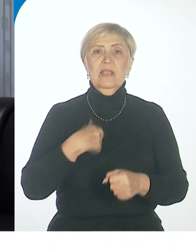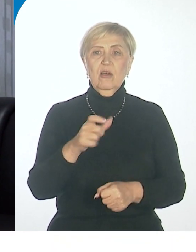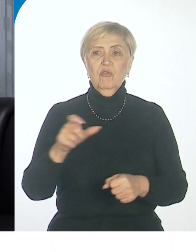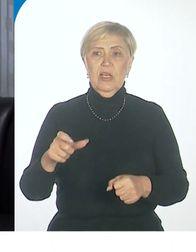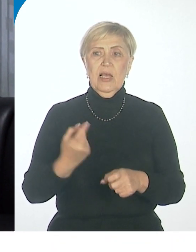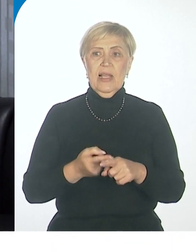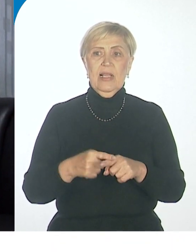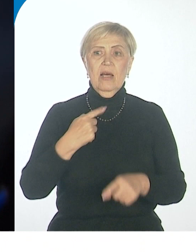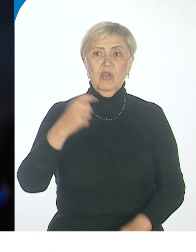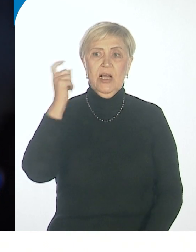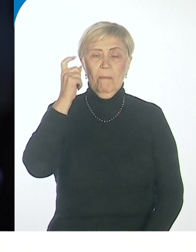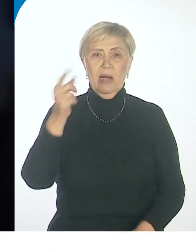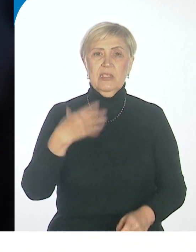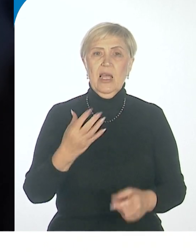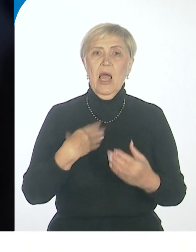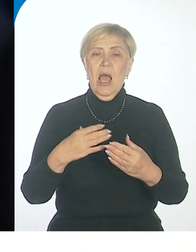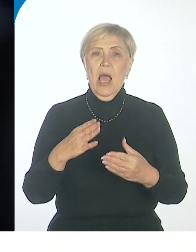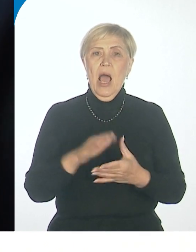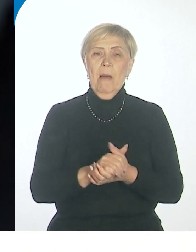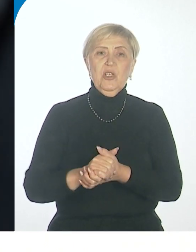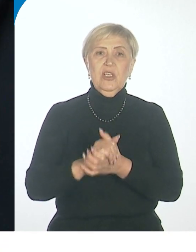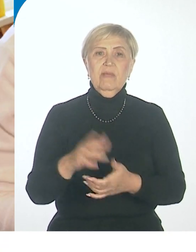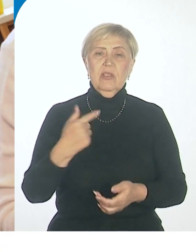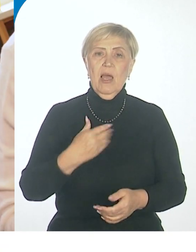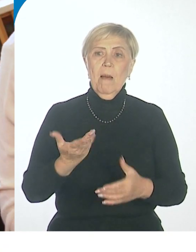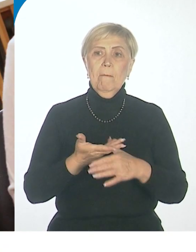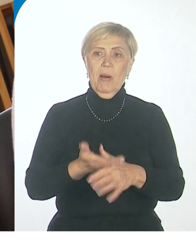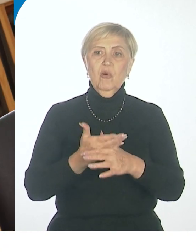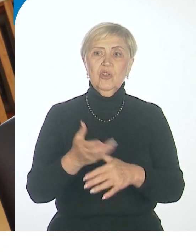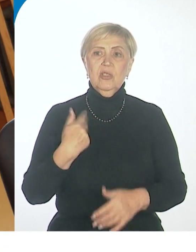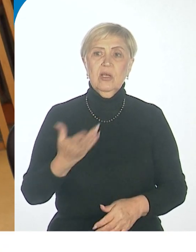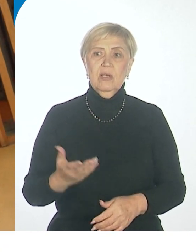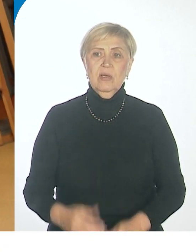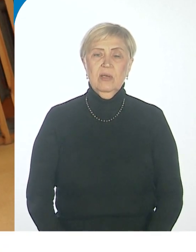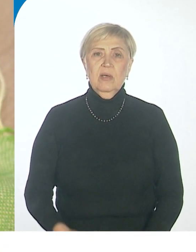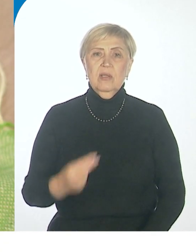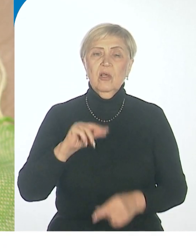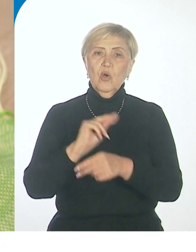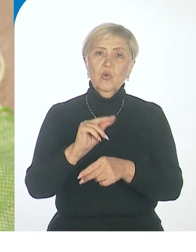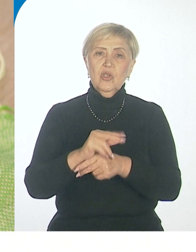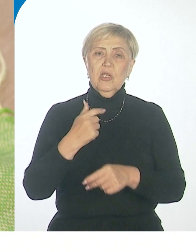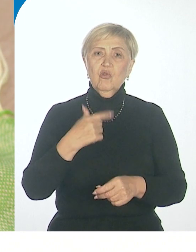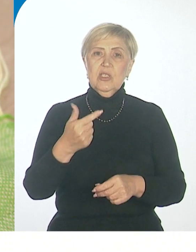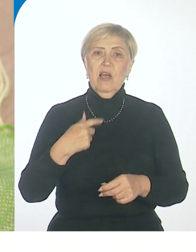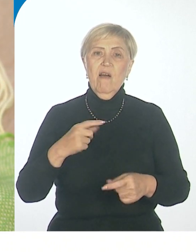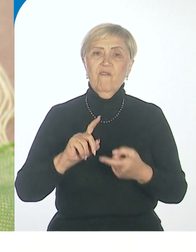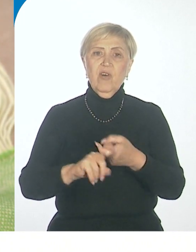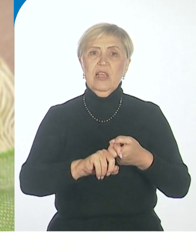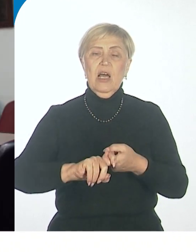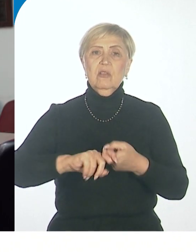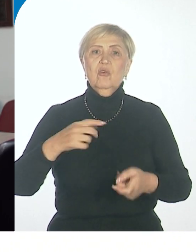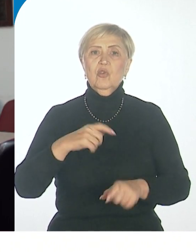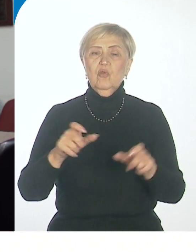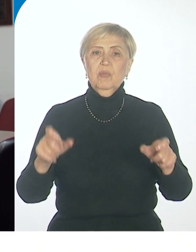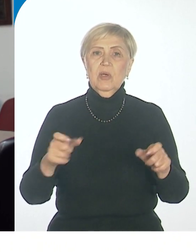общественников. Помочь обеспечить доступ на общественные площадки, научить входить в контакт с людьми, создать возможность общего дела,